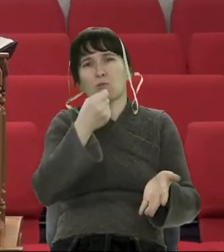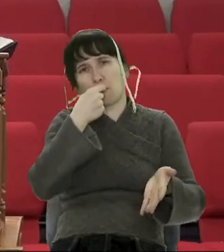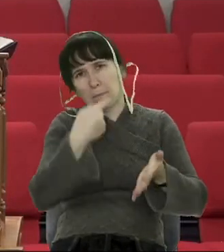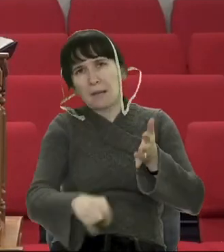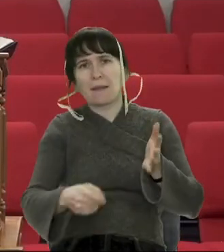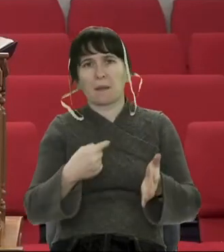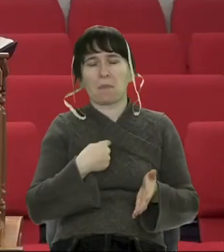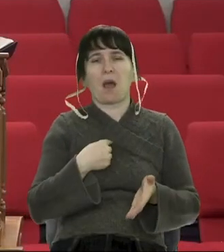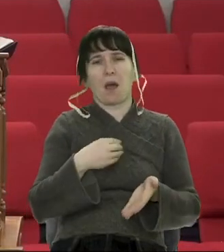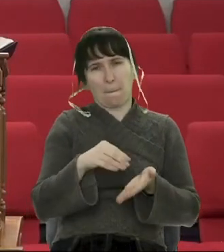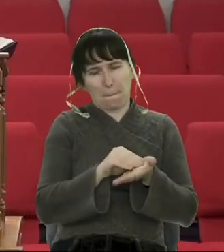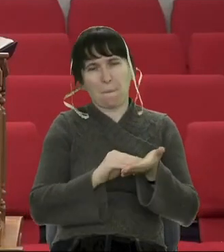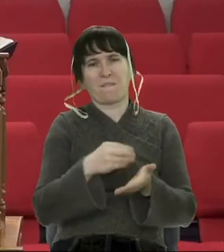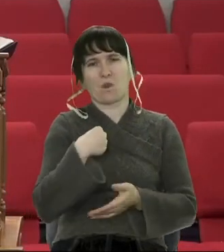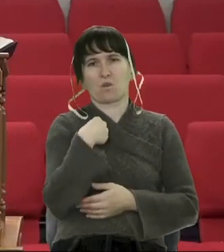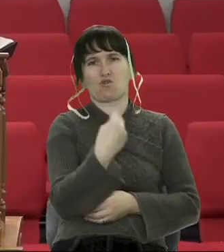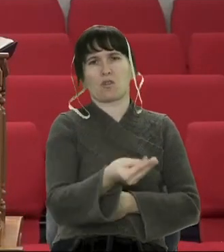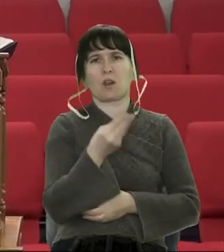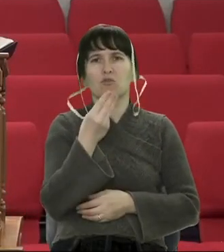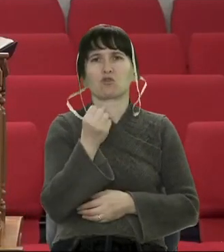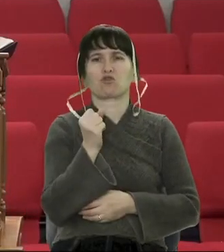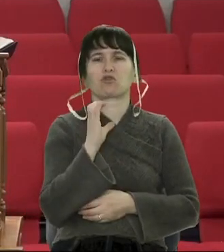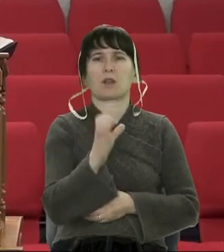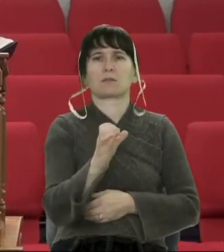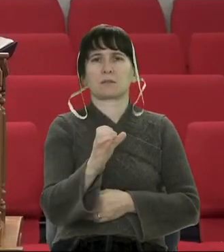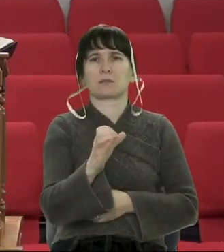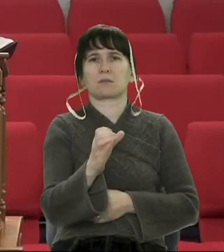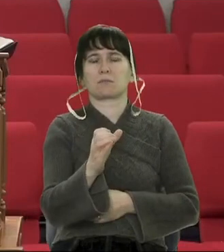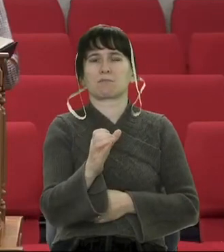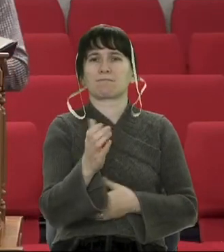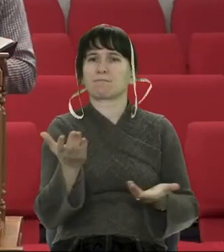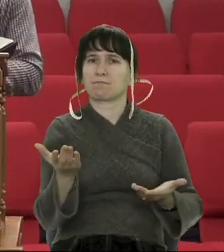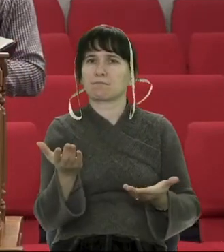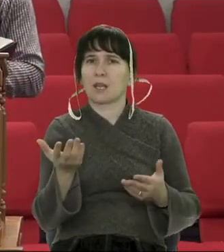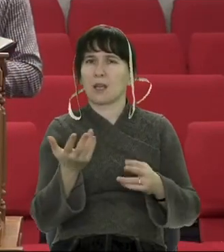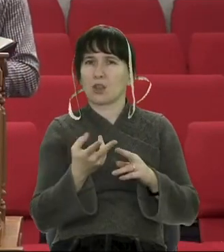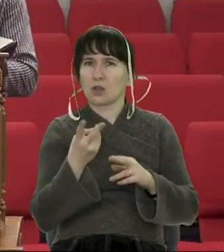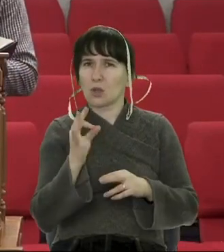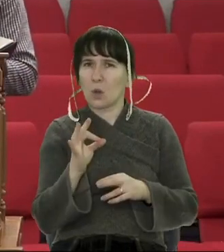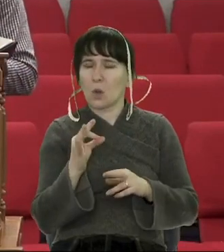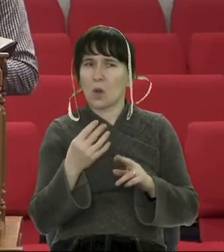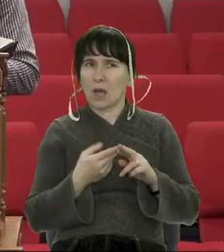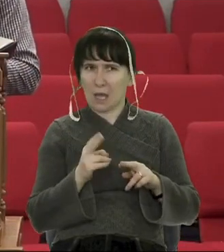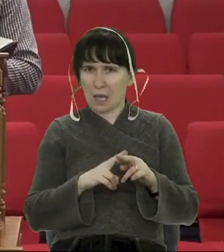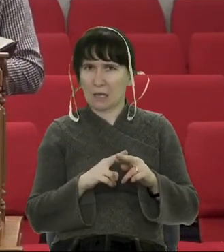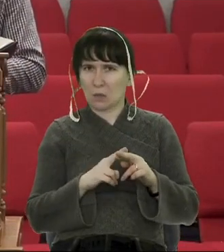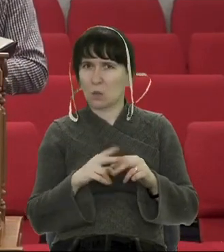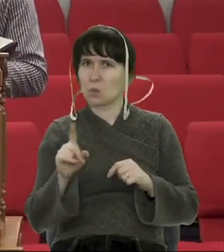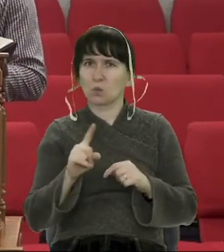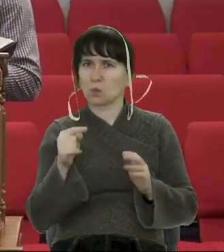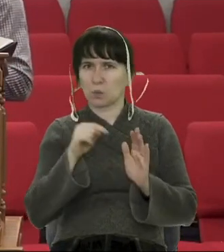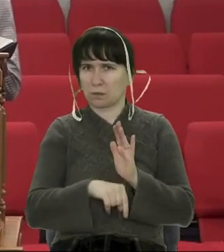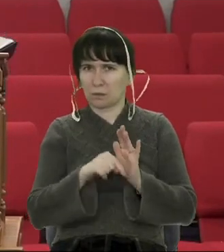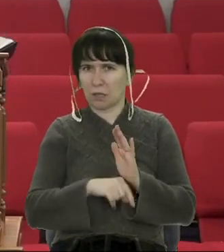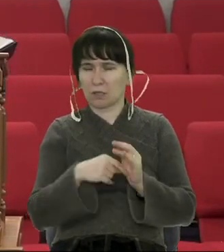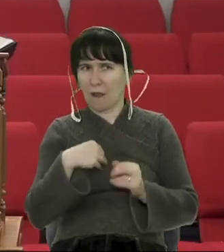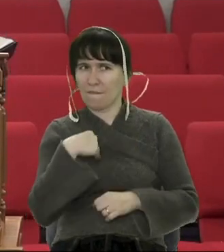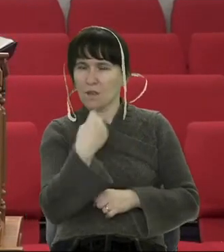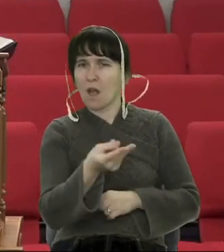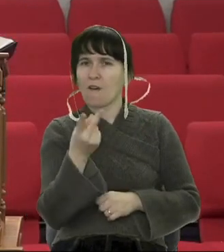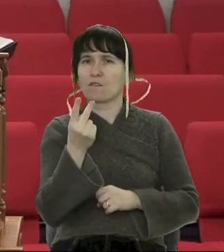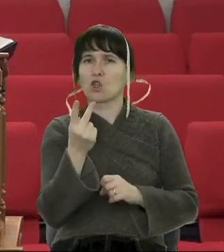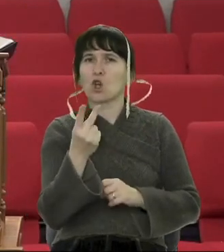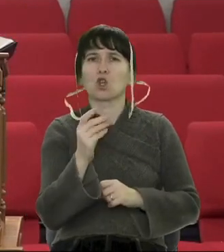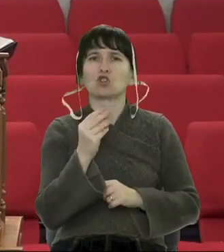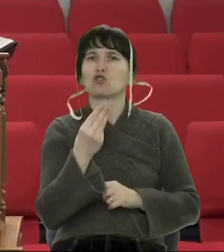І як розібратись? Цей випадок свідчить, що з цією людиною потрібно бути вкрай обережним? Чи все-таки цій